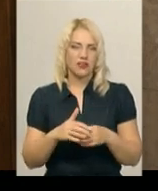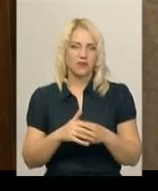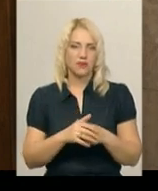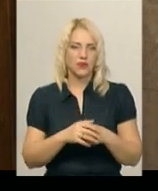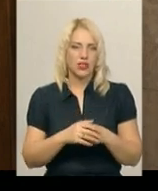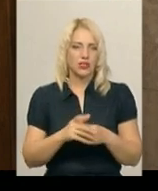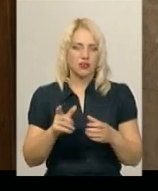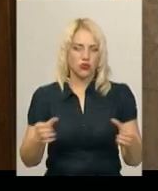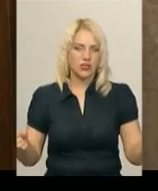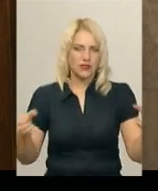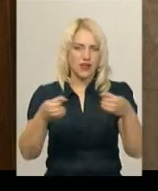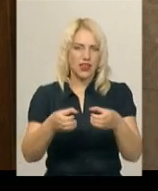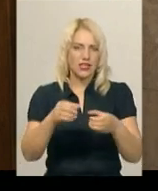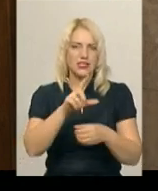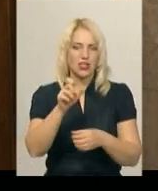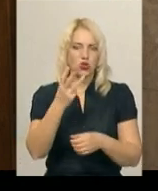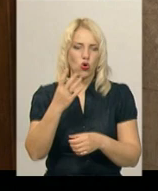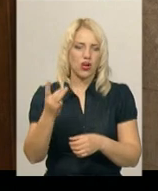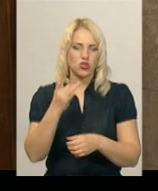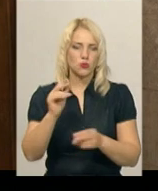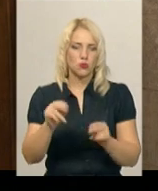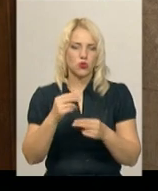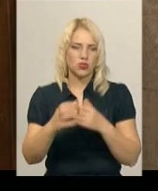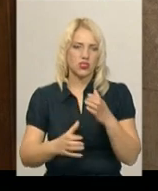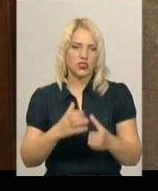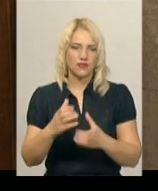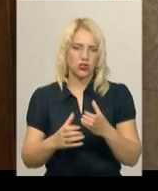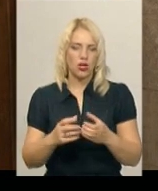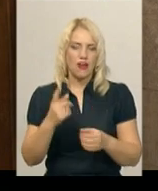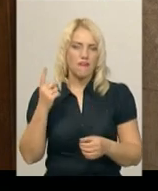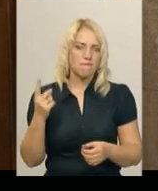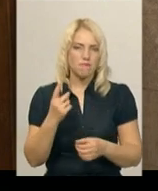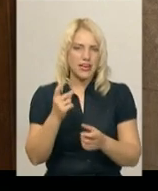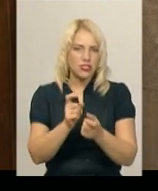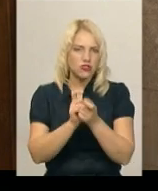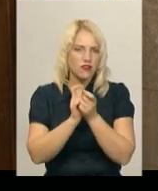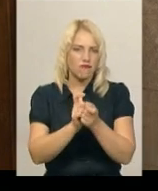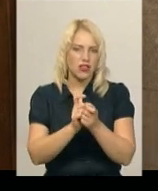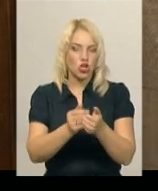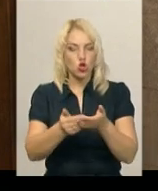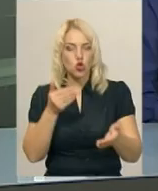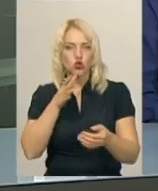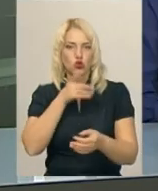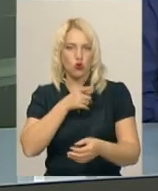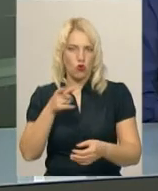з триразовим чемпіоном світу. І він перші сватки переніг його достроково.